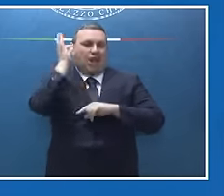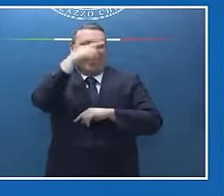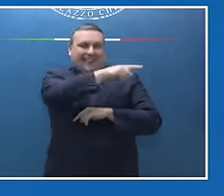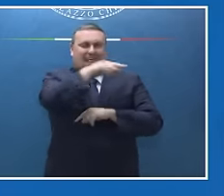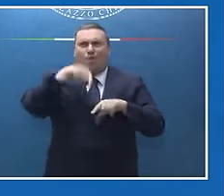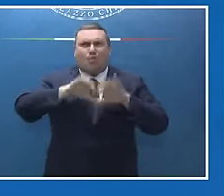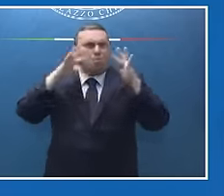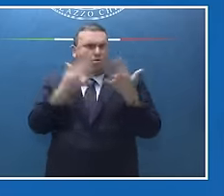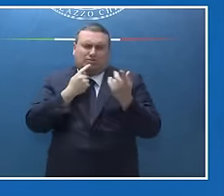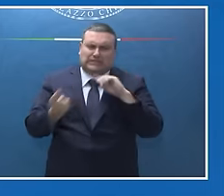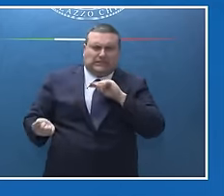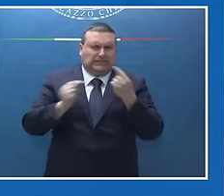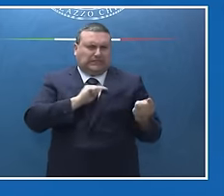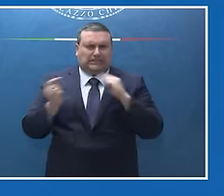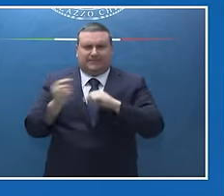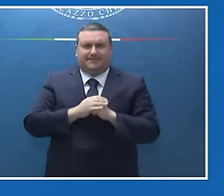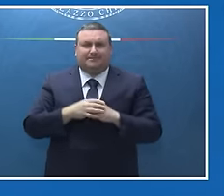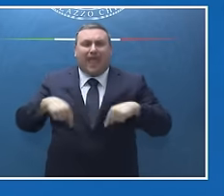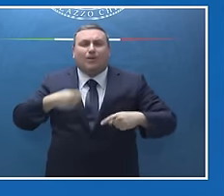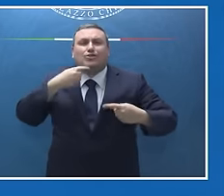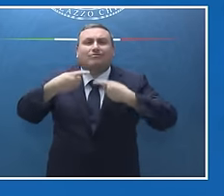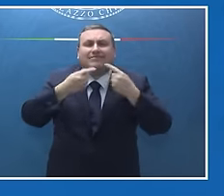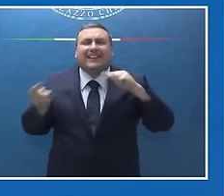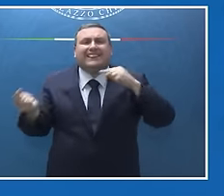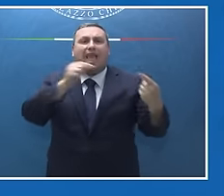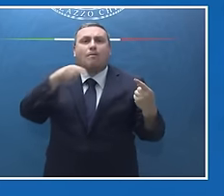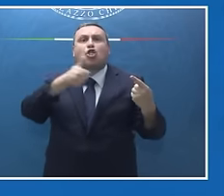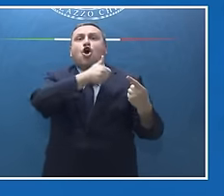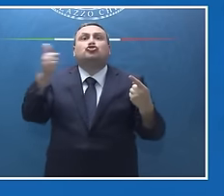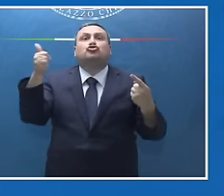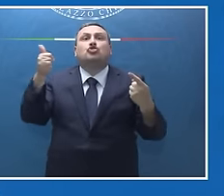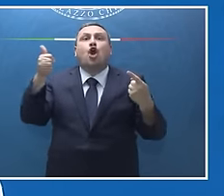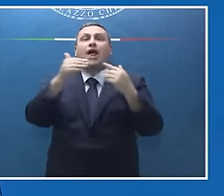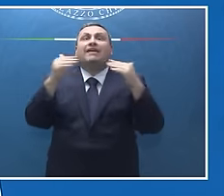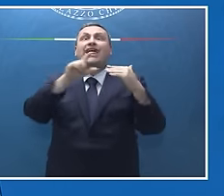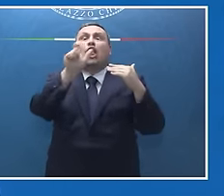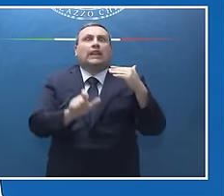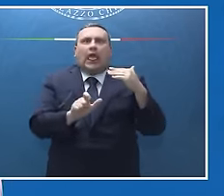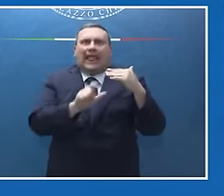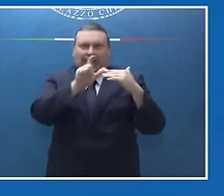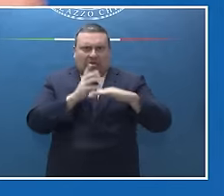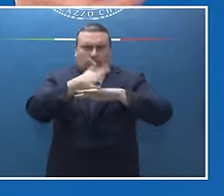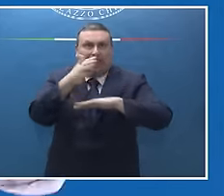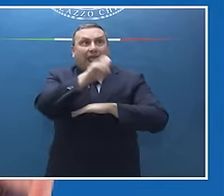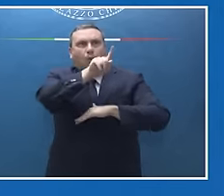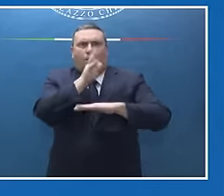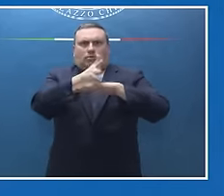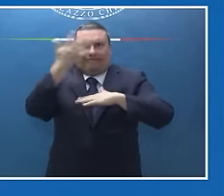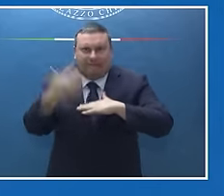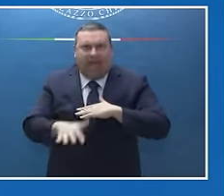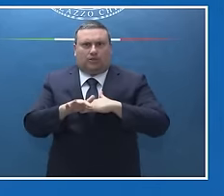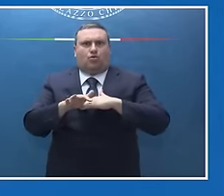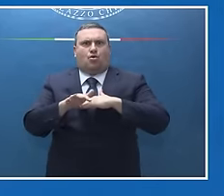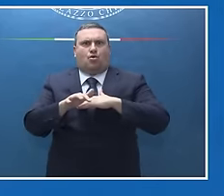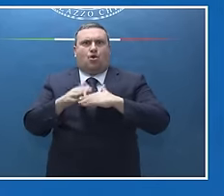anche qui il dibattito non si può fermare a livello europeo. L'Unione Europea è già intervenuta. A livello italiano l'Italia è già intervenuta. Cioè ciascuno di noi ha le sue